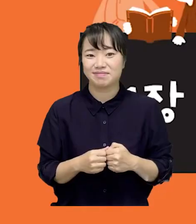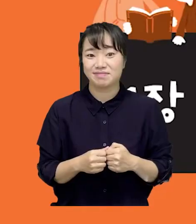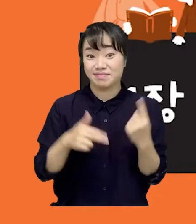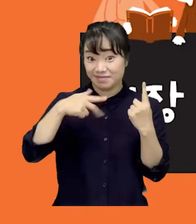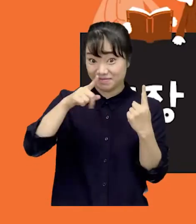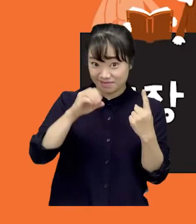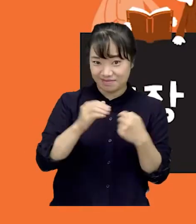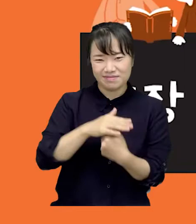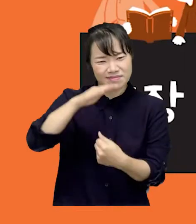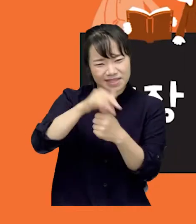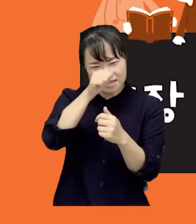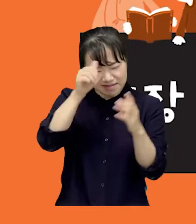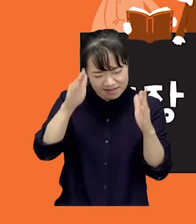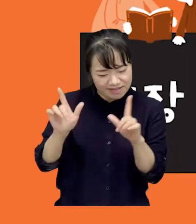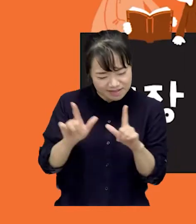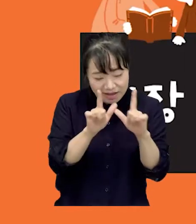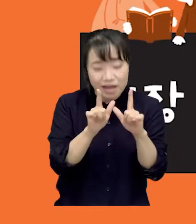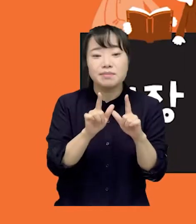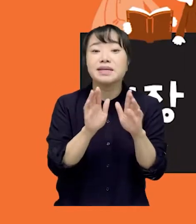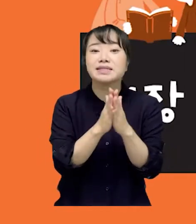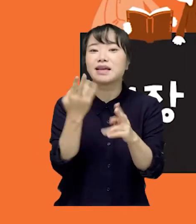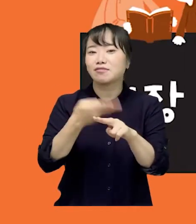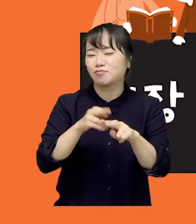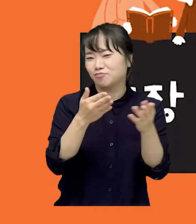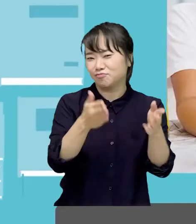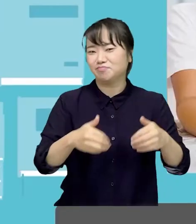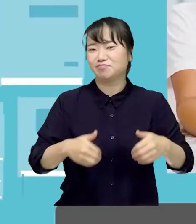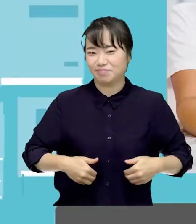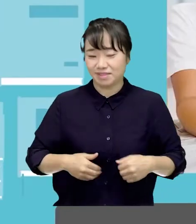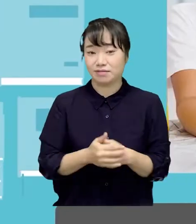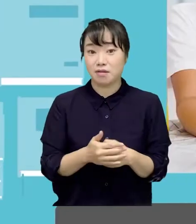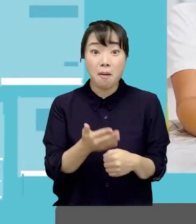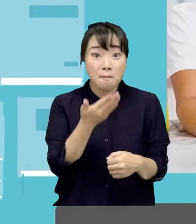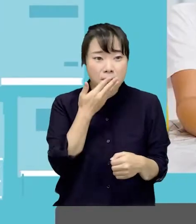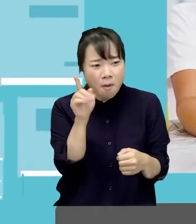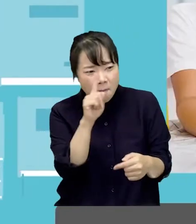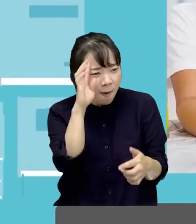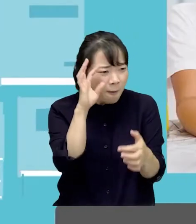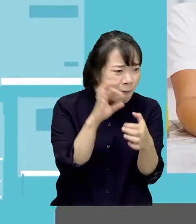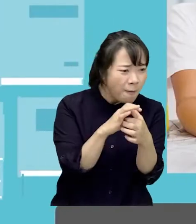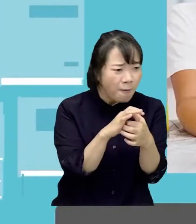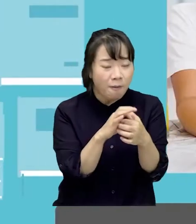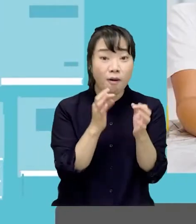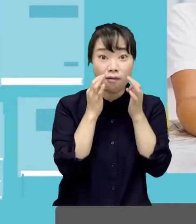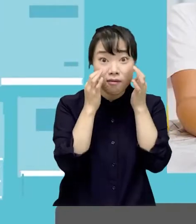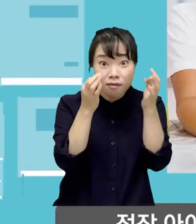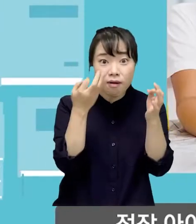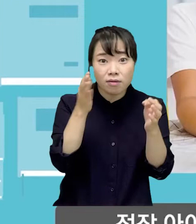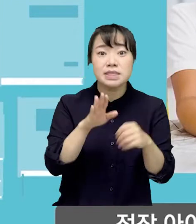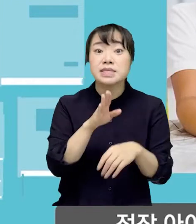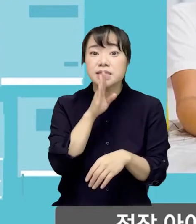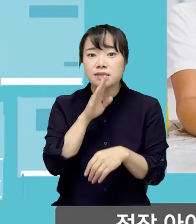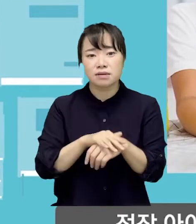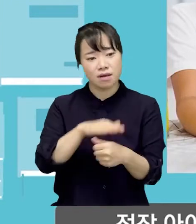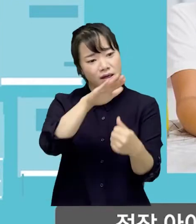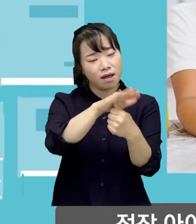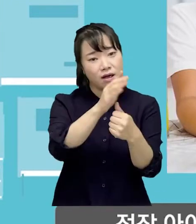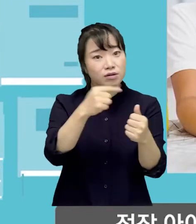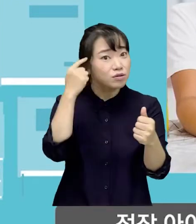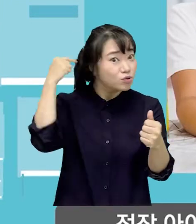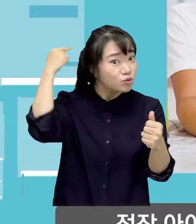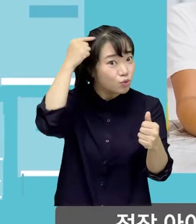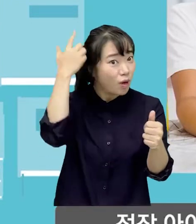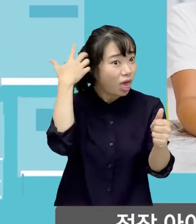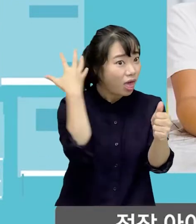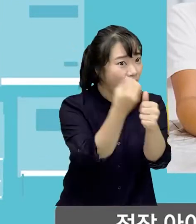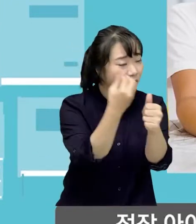1장. 아이의 삶의 책을 선물하다. 먹는 음식에는 마음을 쓰면서도 정작 아이 뇌에